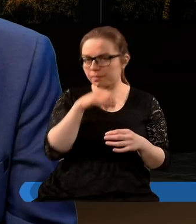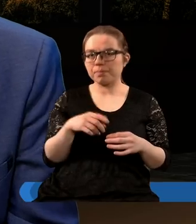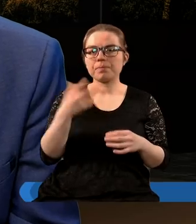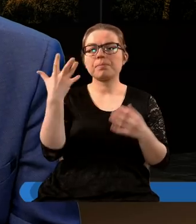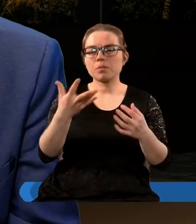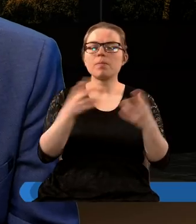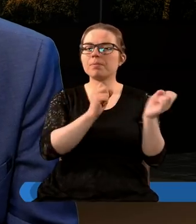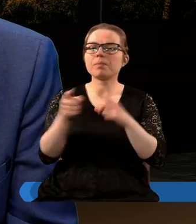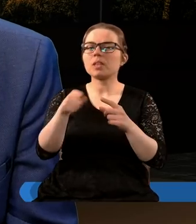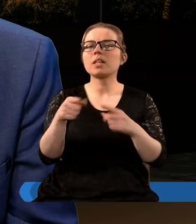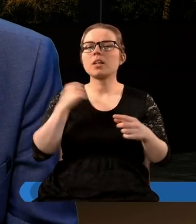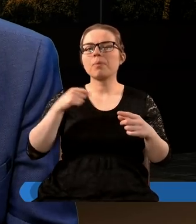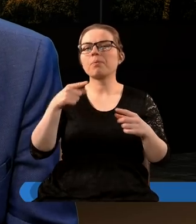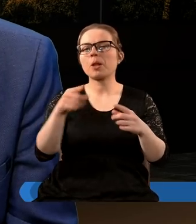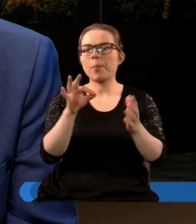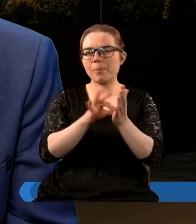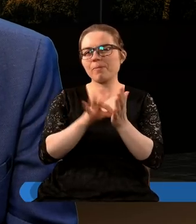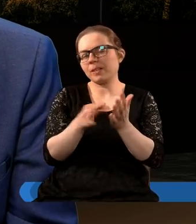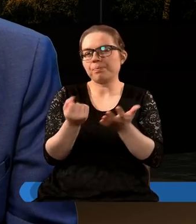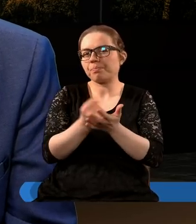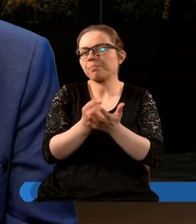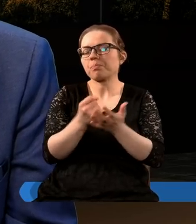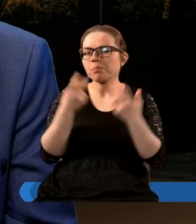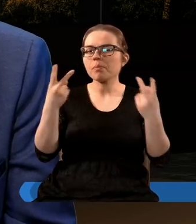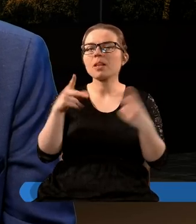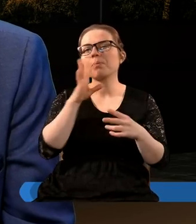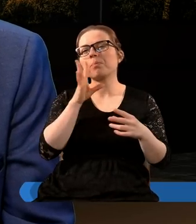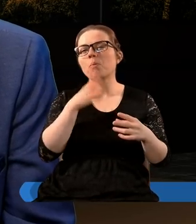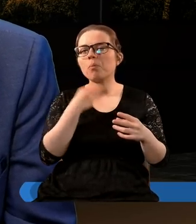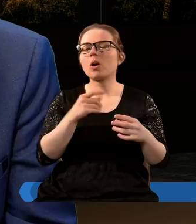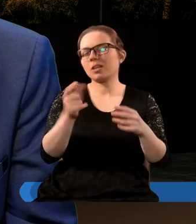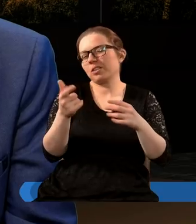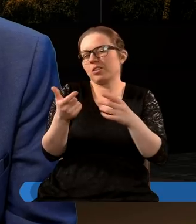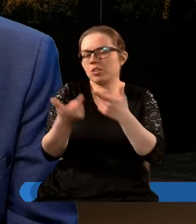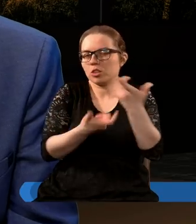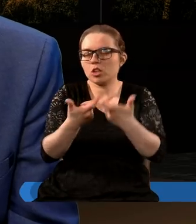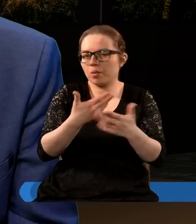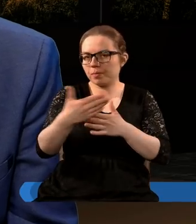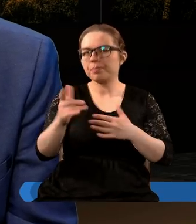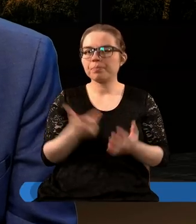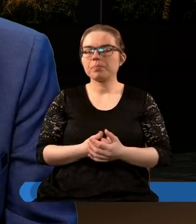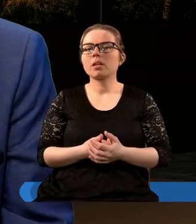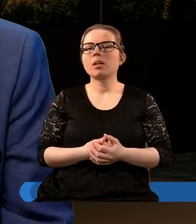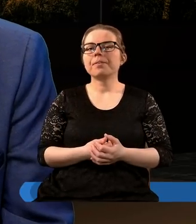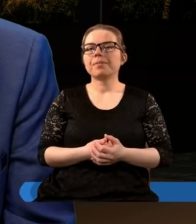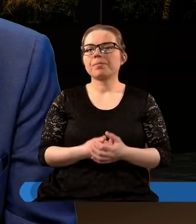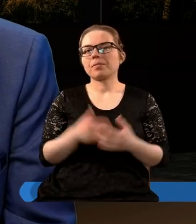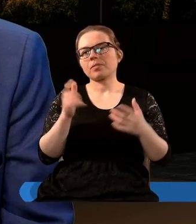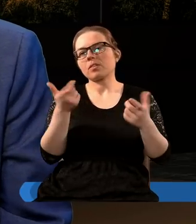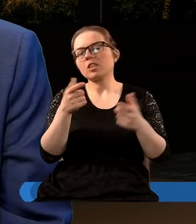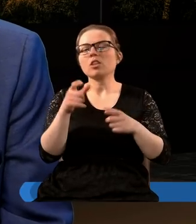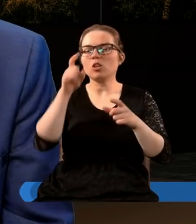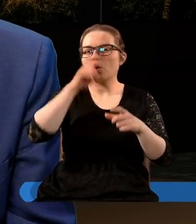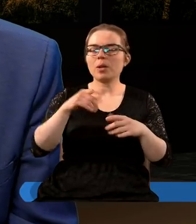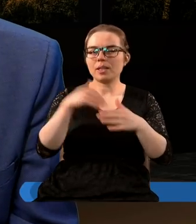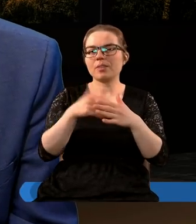siebie ten pewien już dziś traktowany jako garb obciążający prawda teraźniejszość ten garb